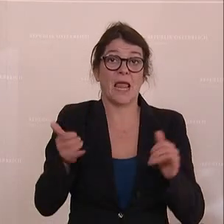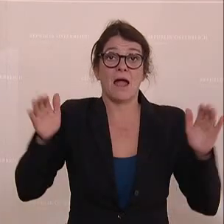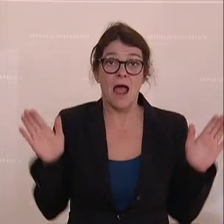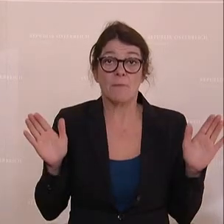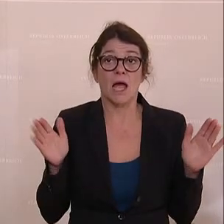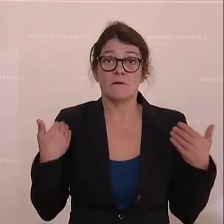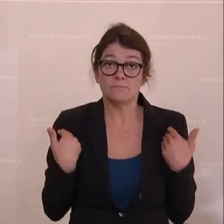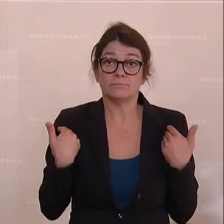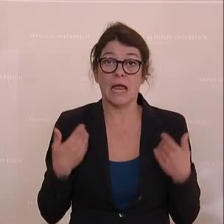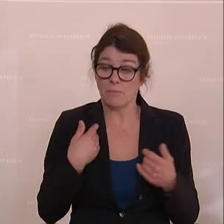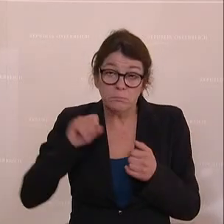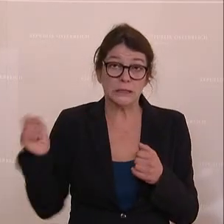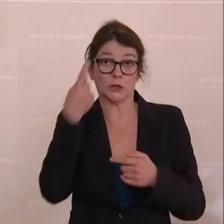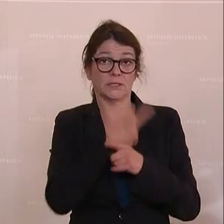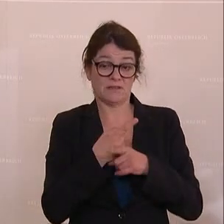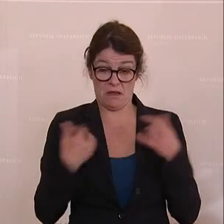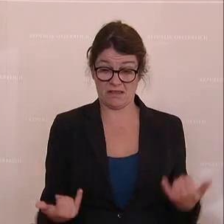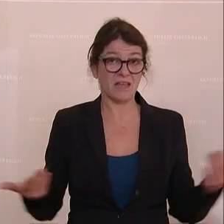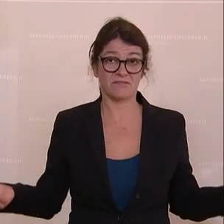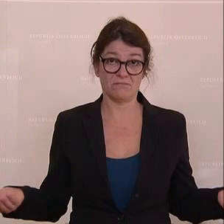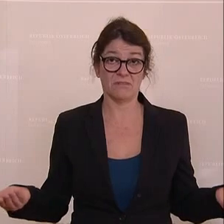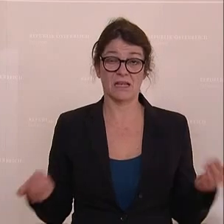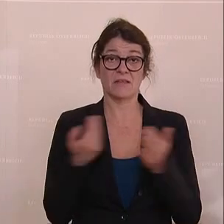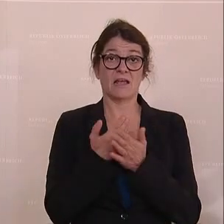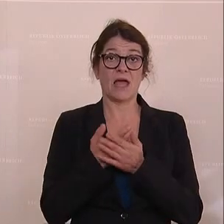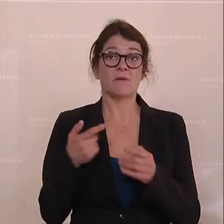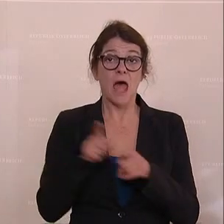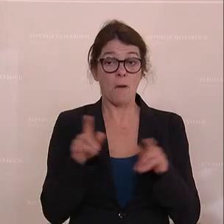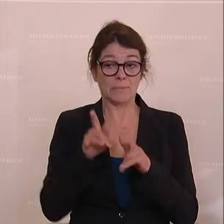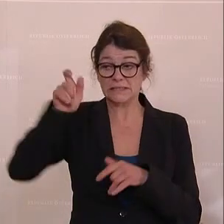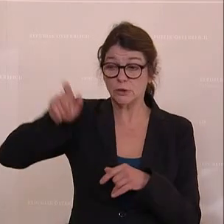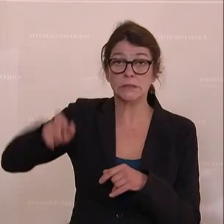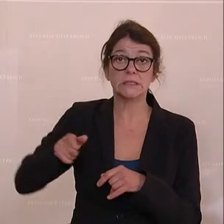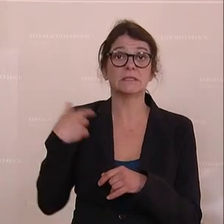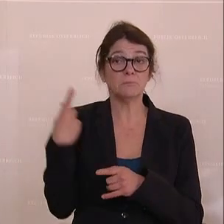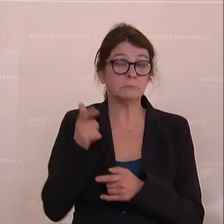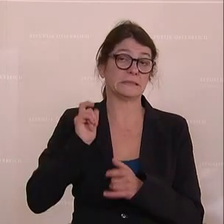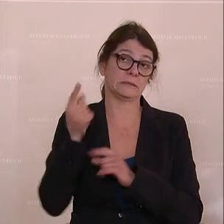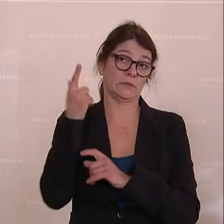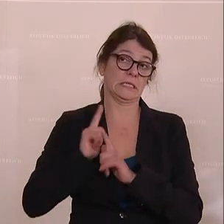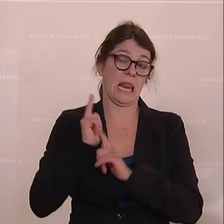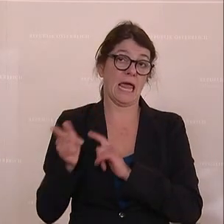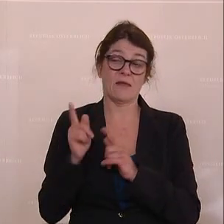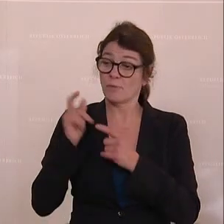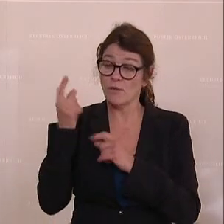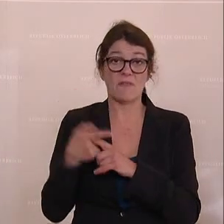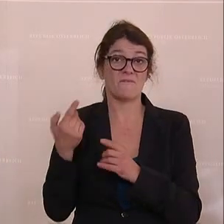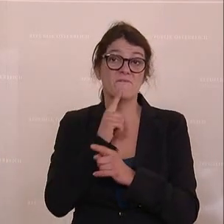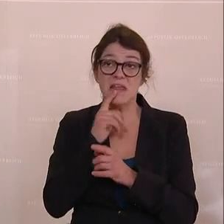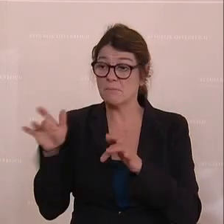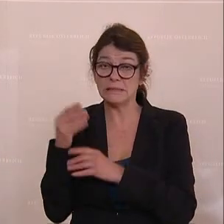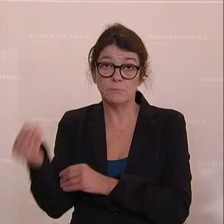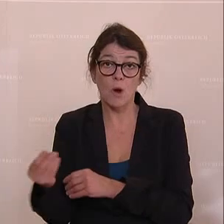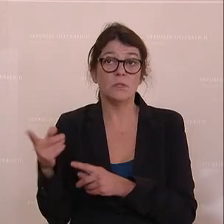haben wir halt auch außergewöhnliche Zeiten. Und natürlich leiden die Pensionisten, vor allem mit geringen Pensionen, in